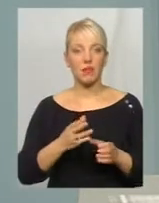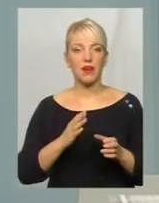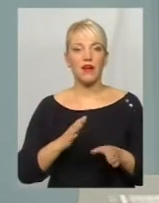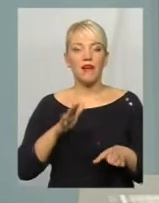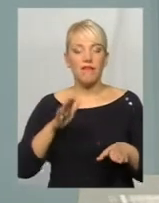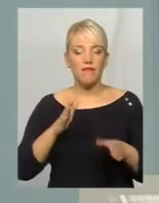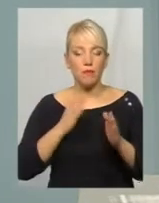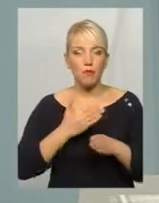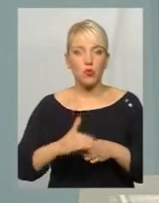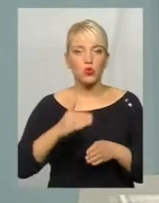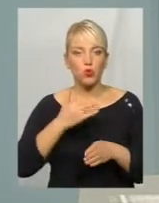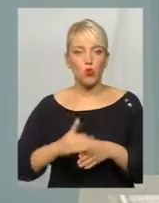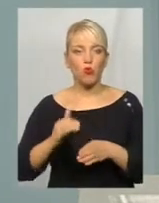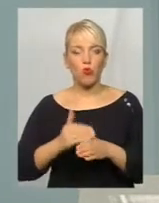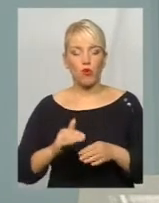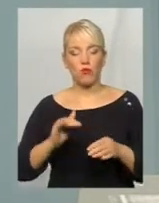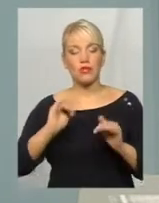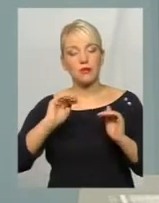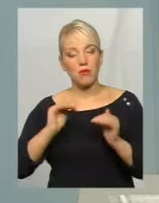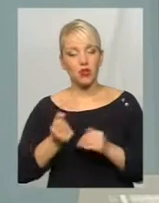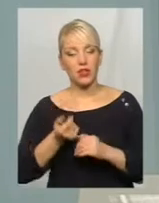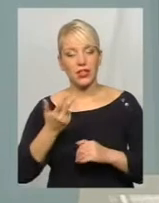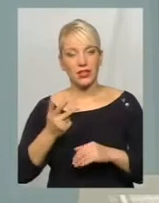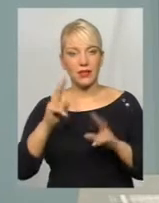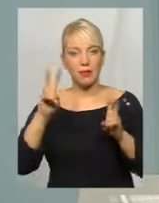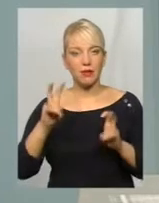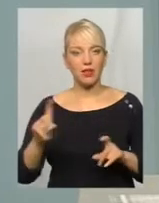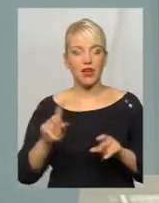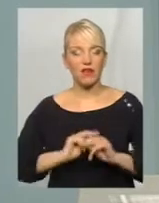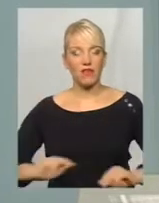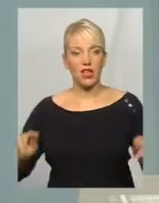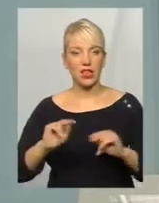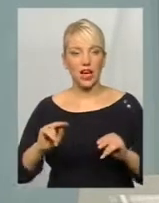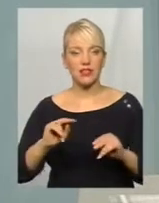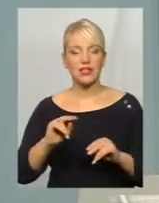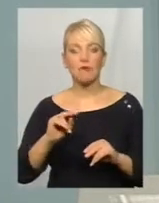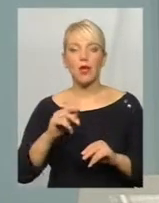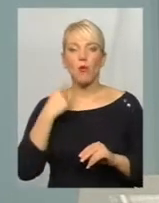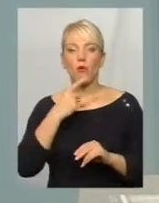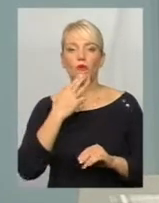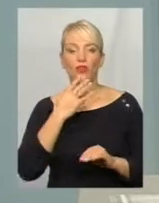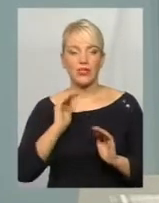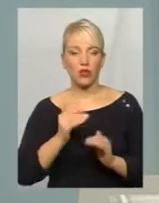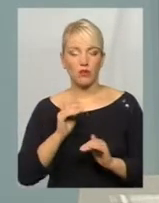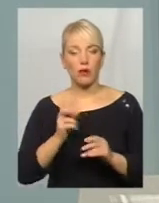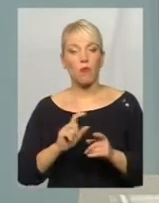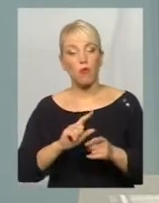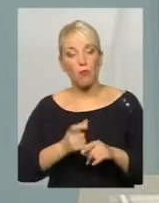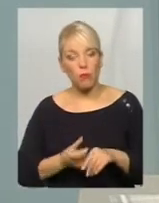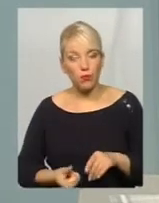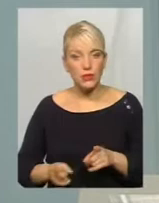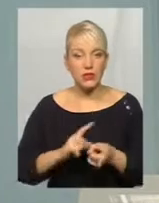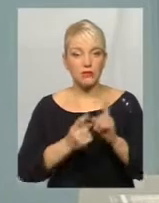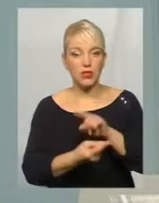потрібно поступово, зменшуючи кількість предметів, які викладаються мовою національної меншини, поступово збільшувати